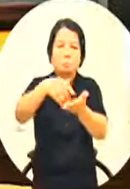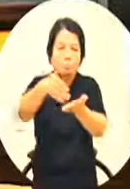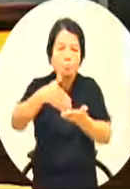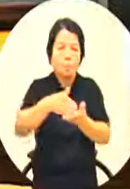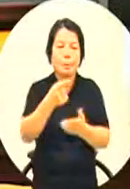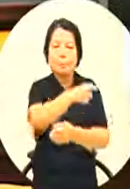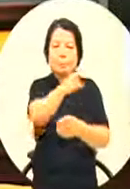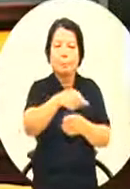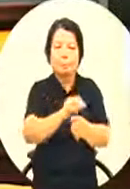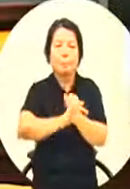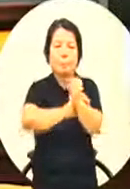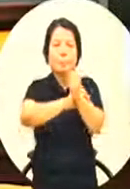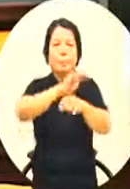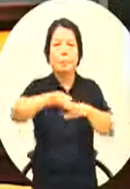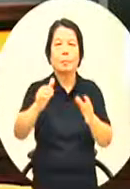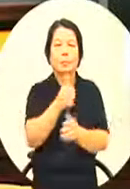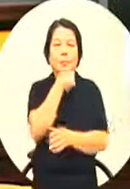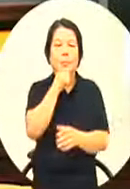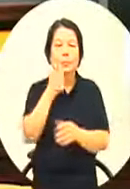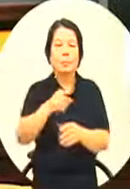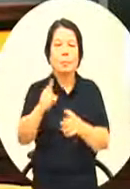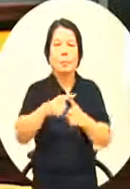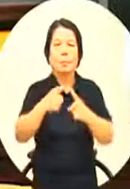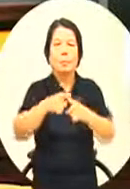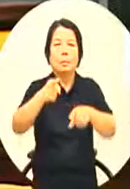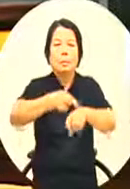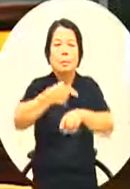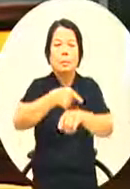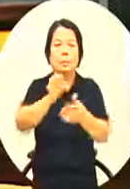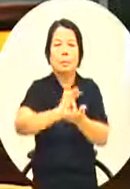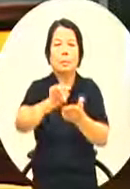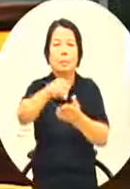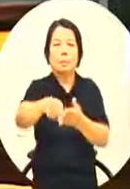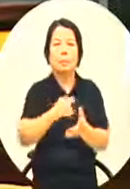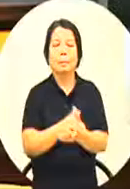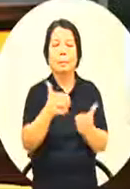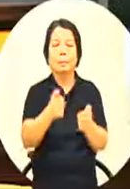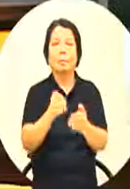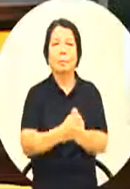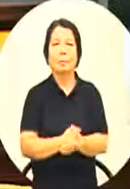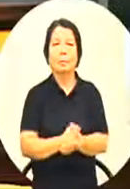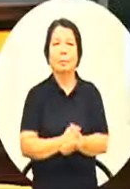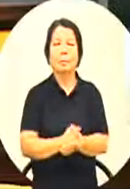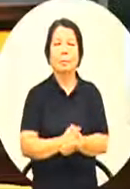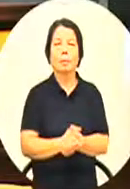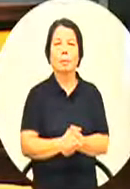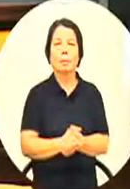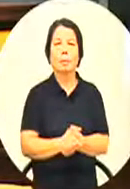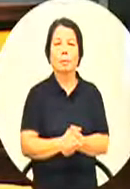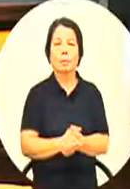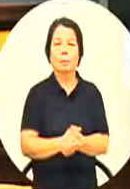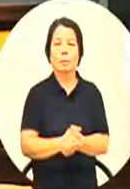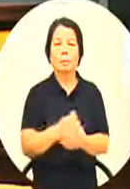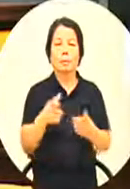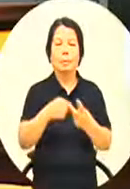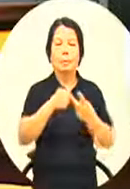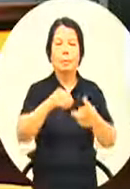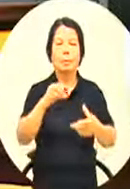这个是还有翻译的人才怎么样去赶快去运用谢谢谢谢第二个请教文化局